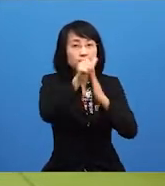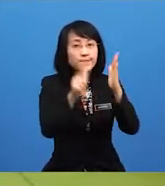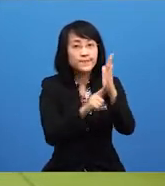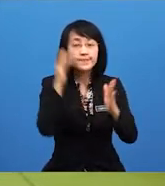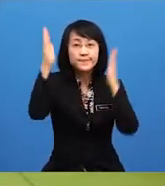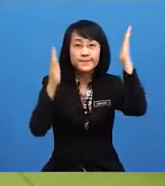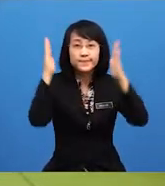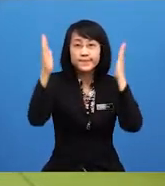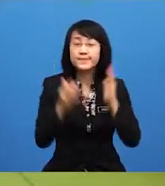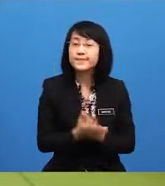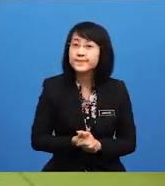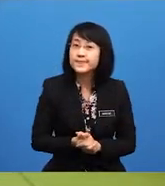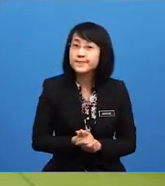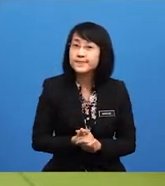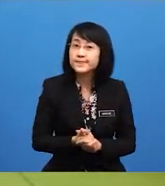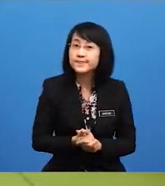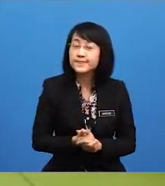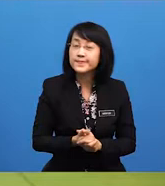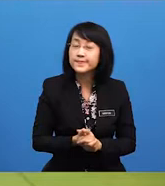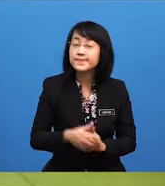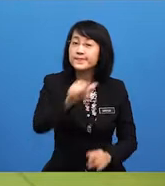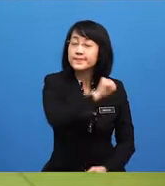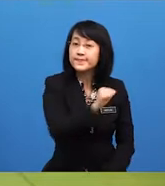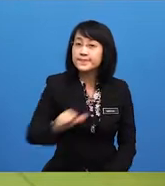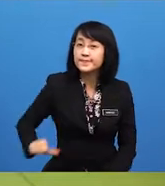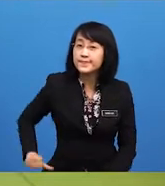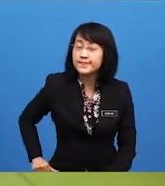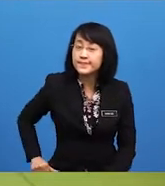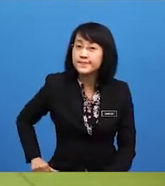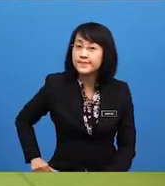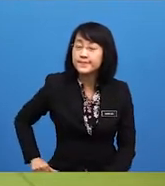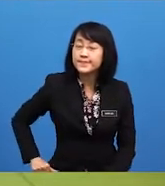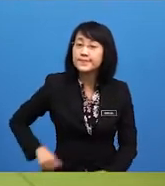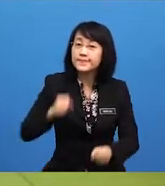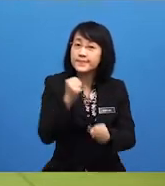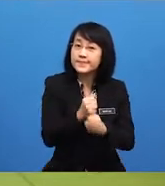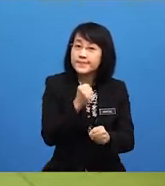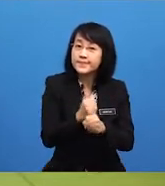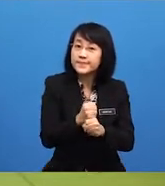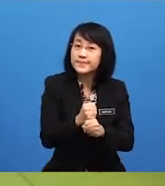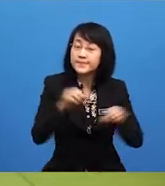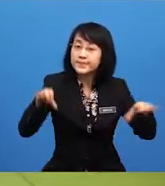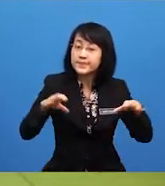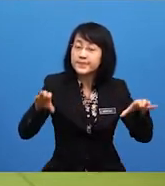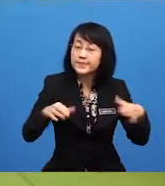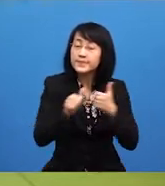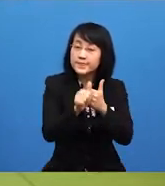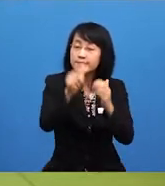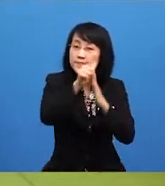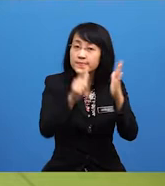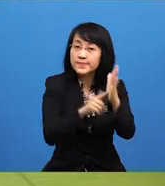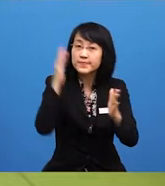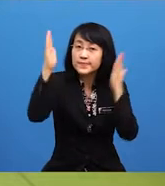Malaysia Yang Di-Pertuan Agung bertindak berdasarkan Perlembagaan Malaysia